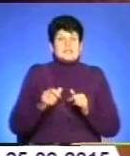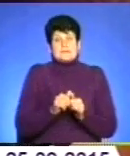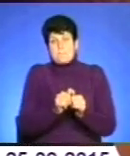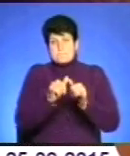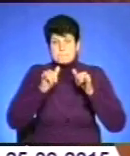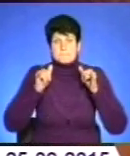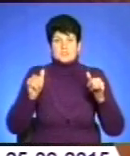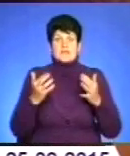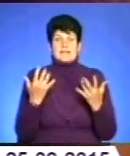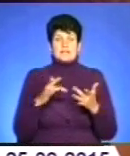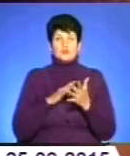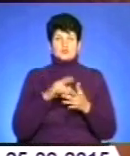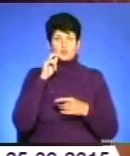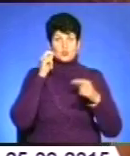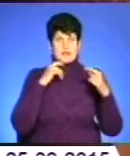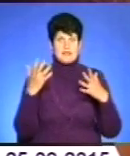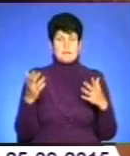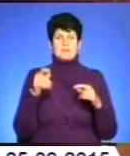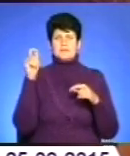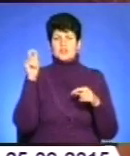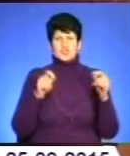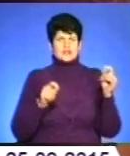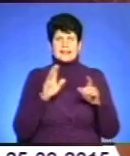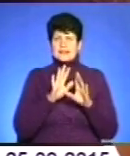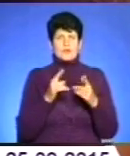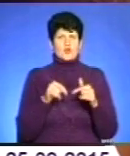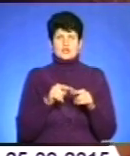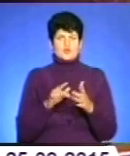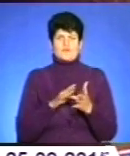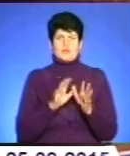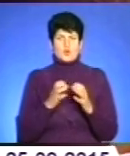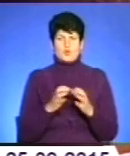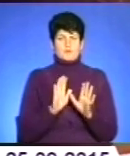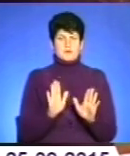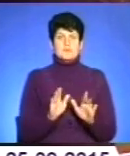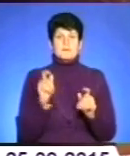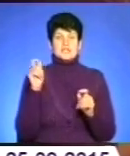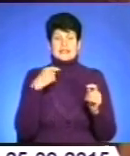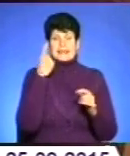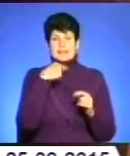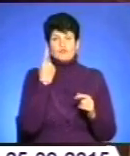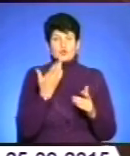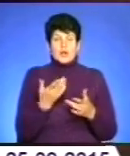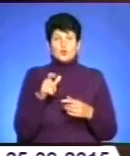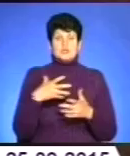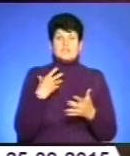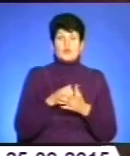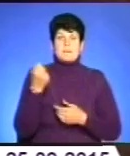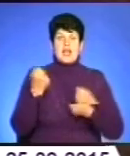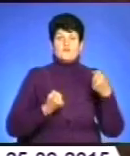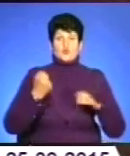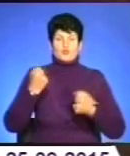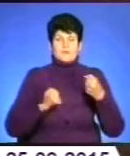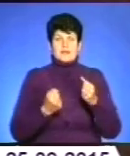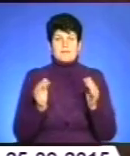туристів з України. Приїжджають, причому, не лише організовані групи туристів, а приїжджають також індивідуали, люди з своїми автомобілями,